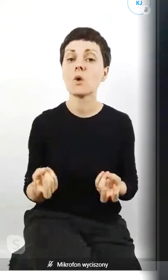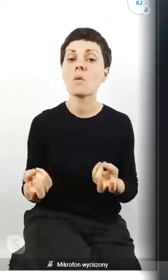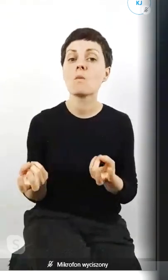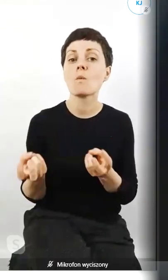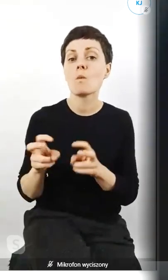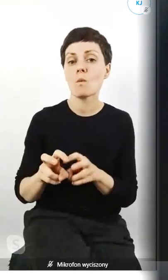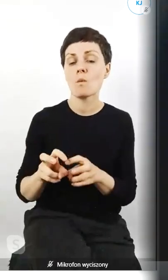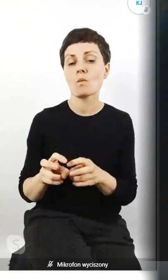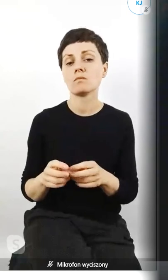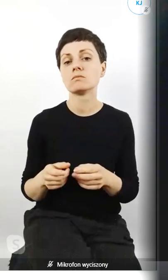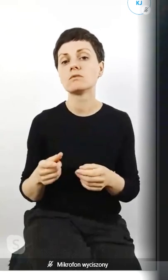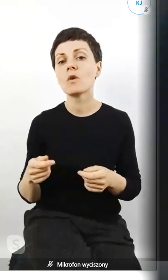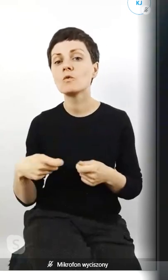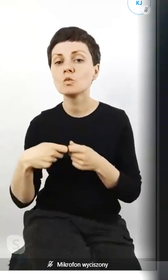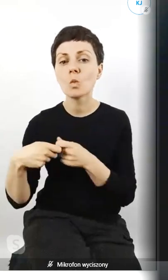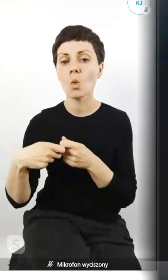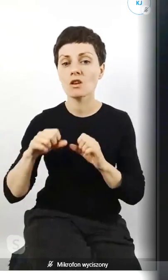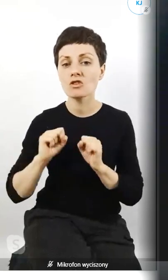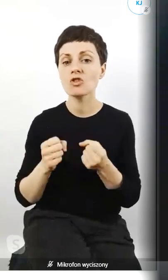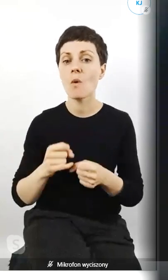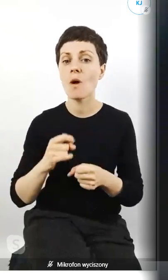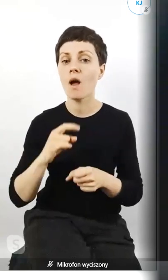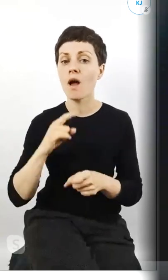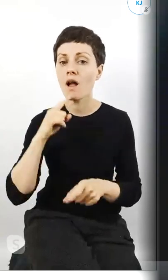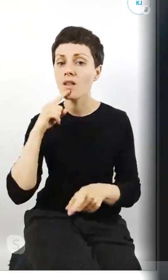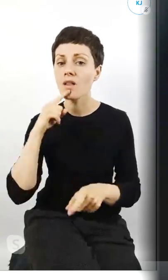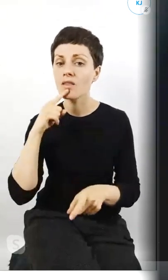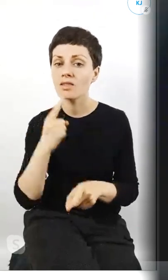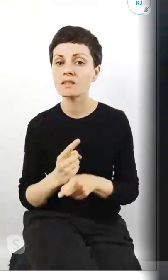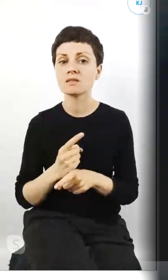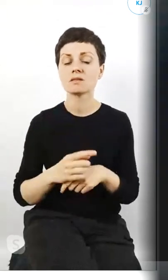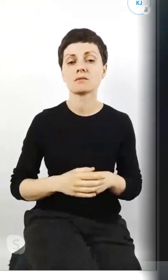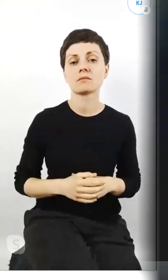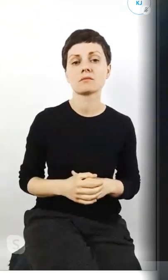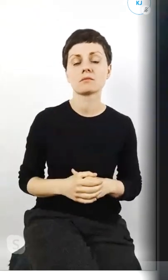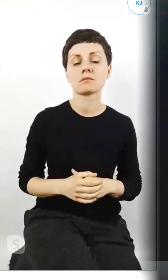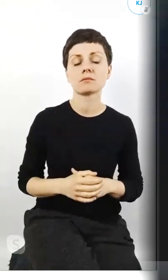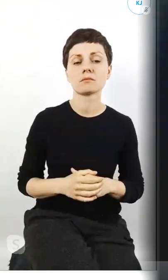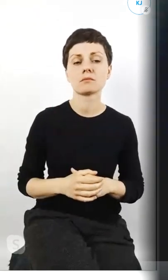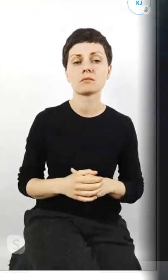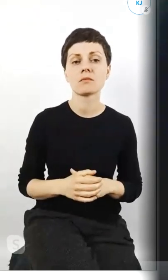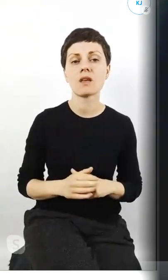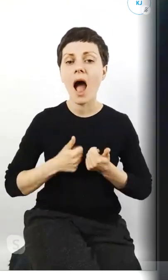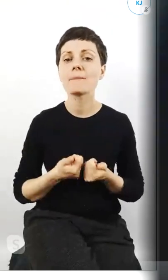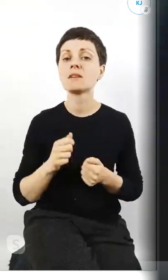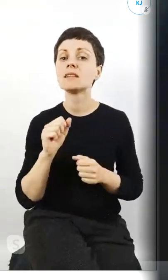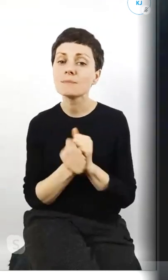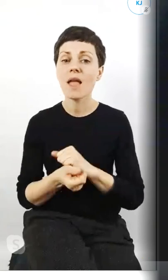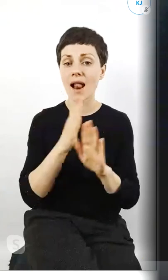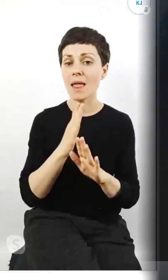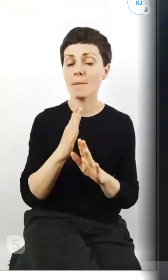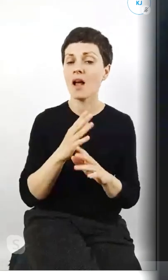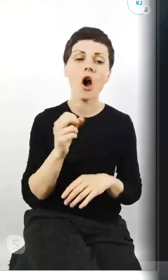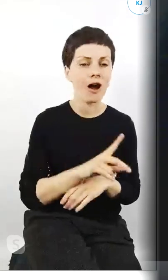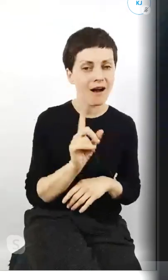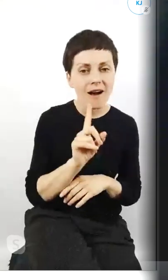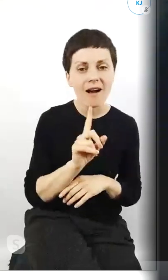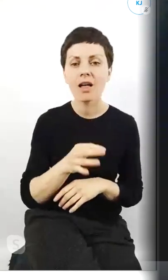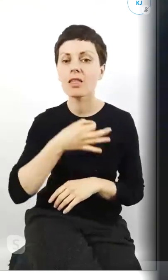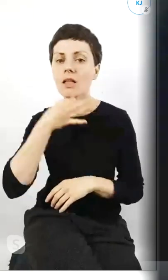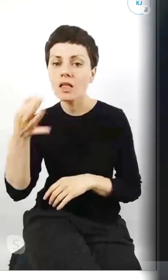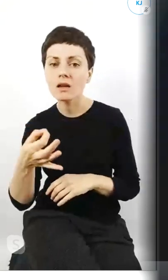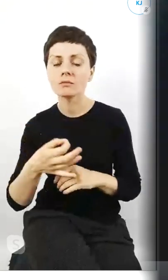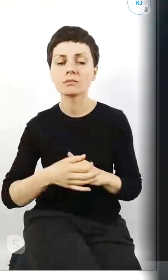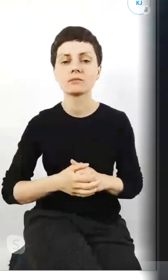działań i decyzji po to aby zmieniać ten klimat ale nie na gorsze tylko tylko na lepsze